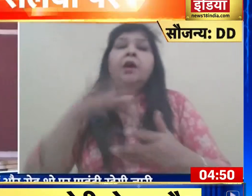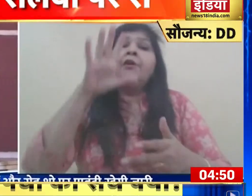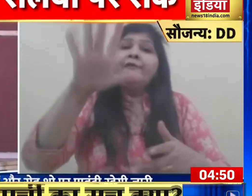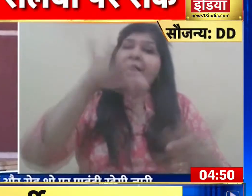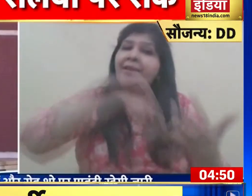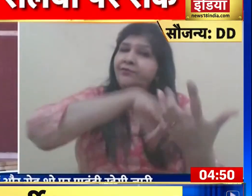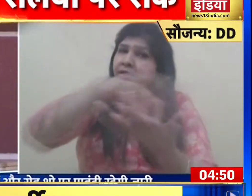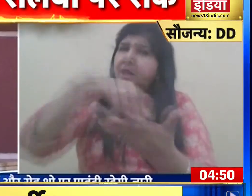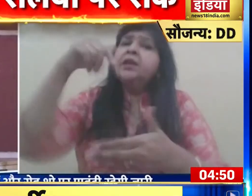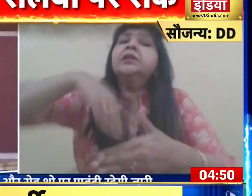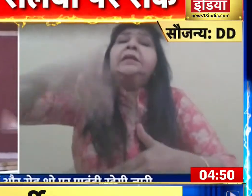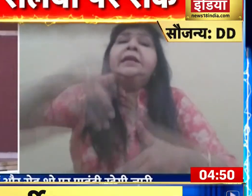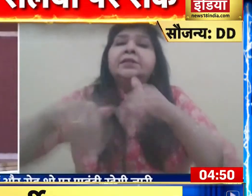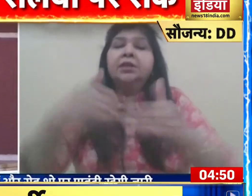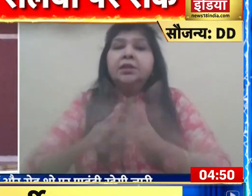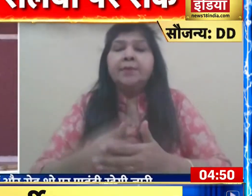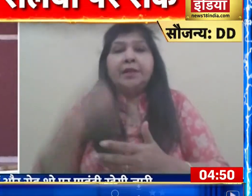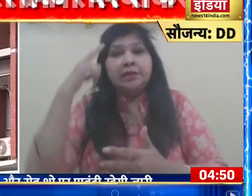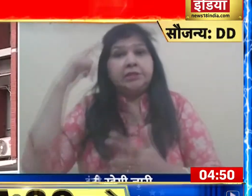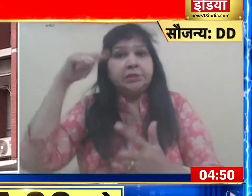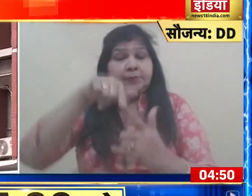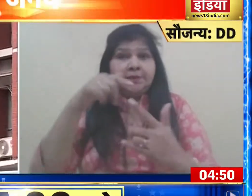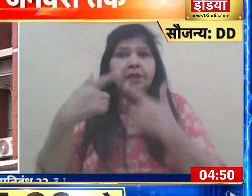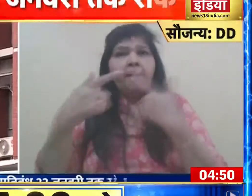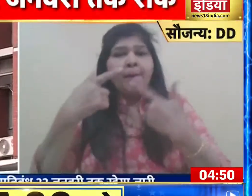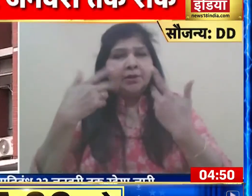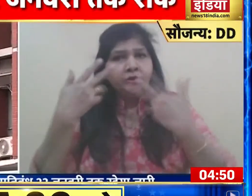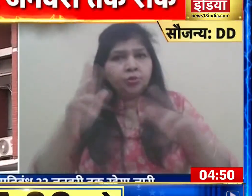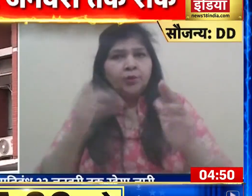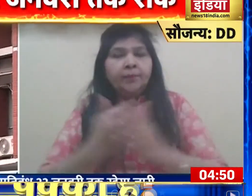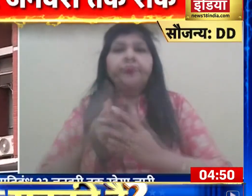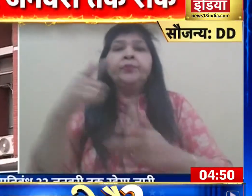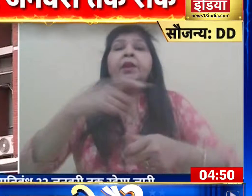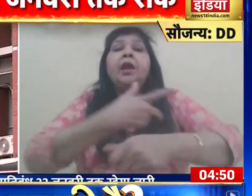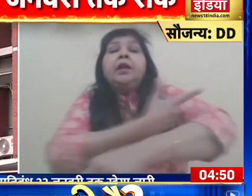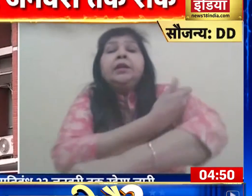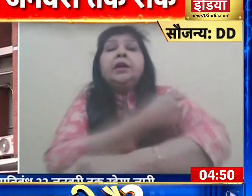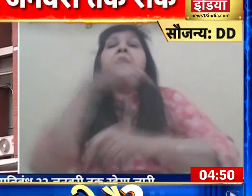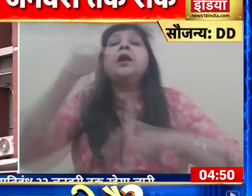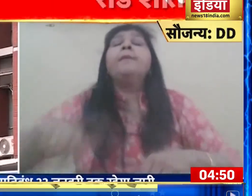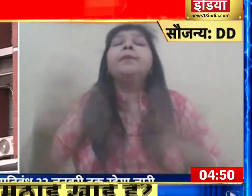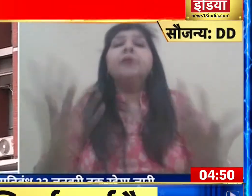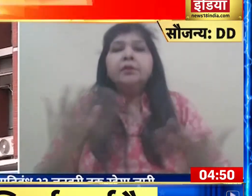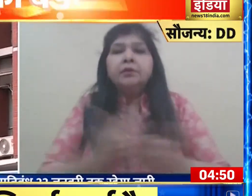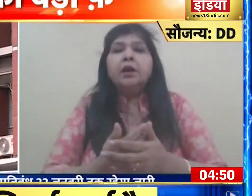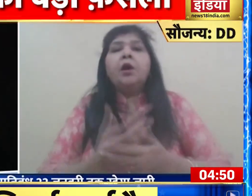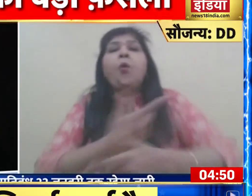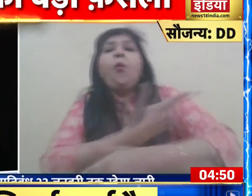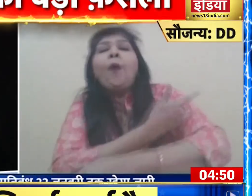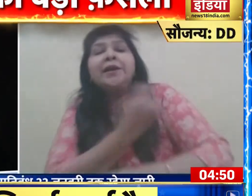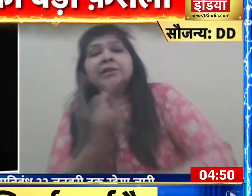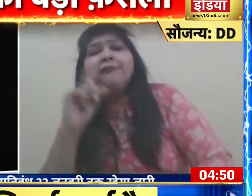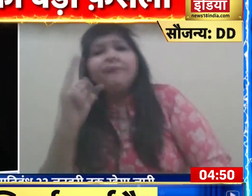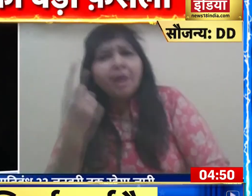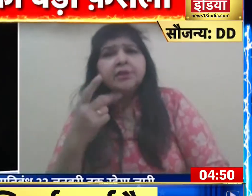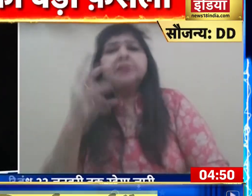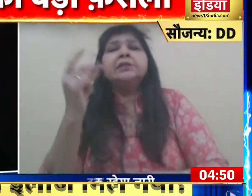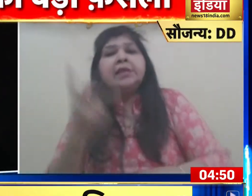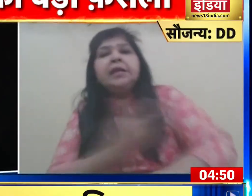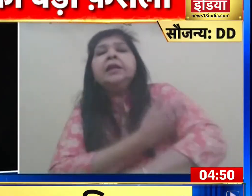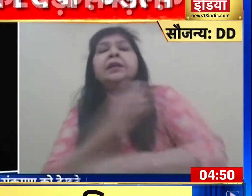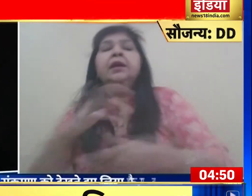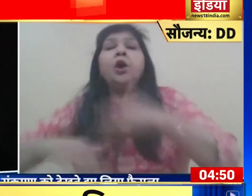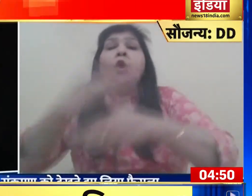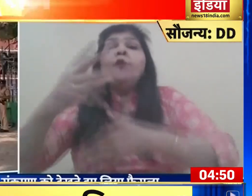विशेश रूप से ध्यान में रखकर विचार विमर्श किया गया टीका करन की स्थिती वैक्सीन की पहली दूसरी तथा